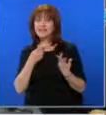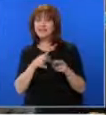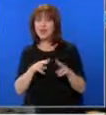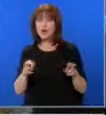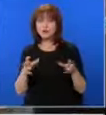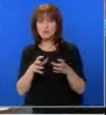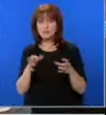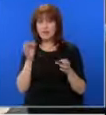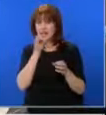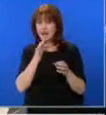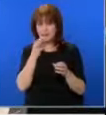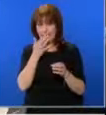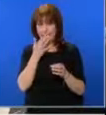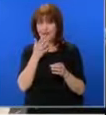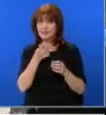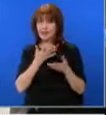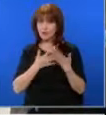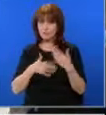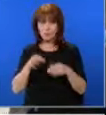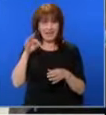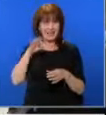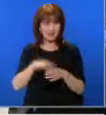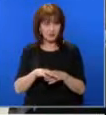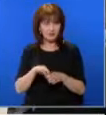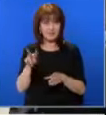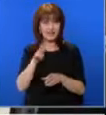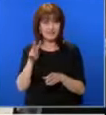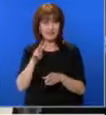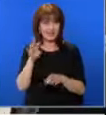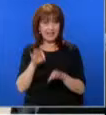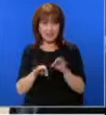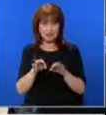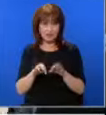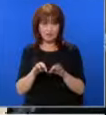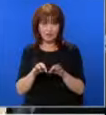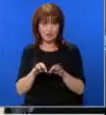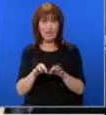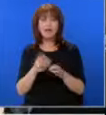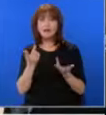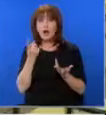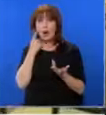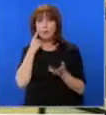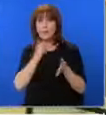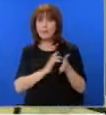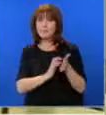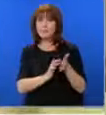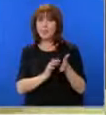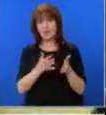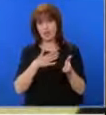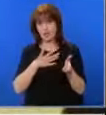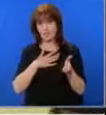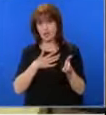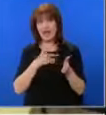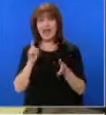събрание няма. Тя успокои, че дори и да гласуваме за двата вида избори наведнъж. Опцията за машинен вод е на лице.